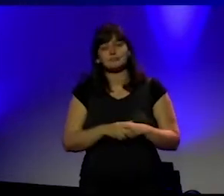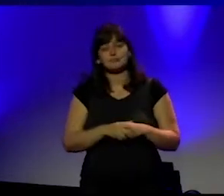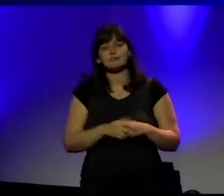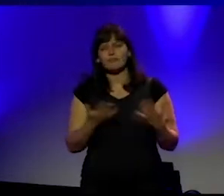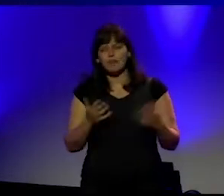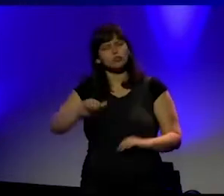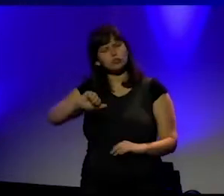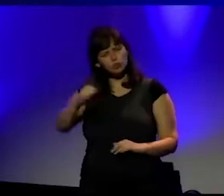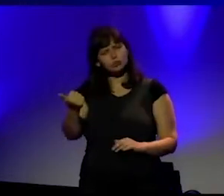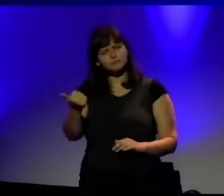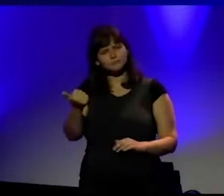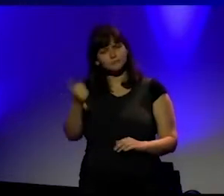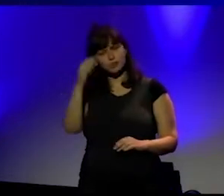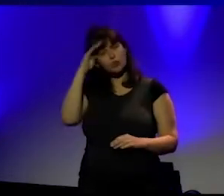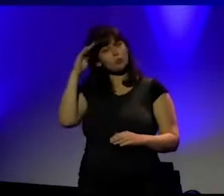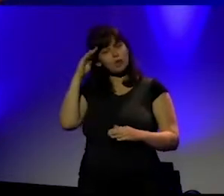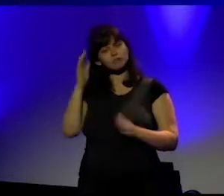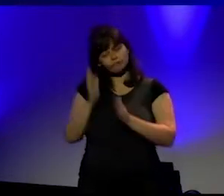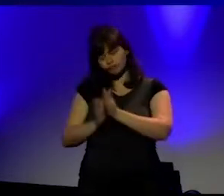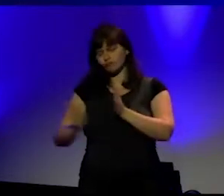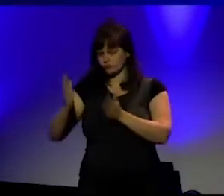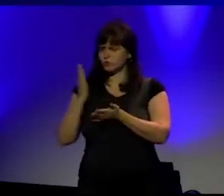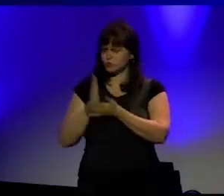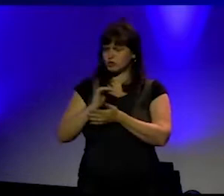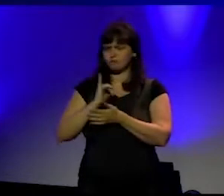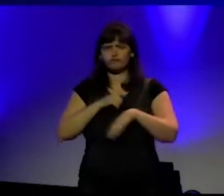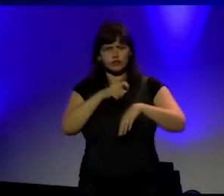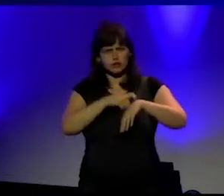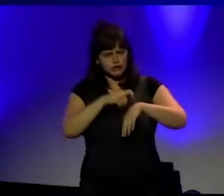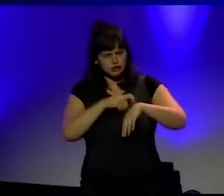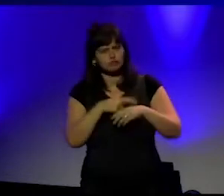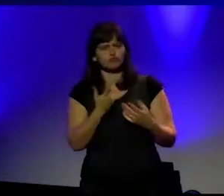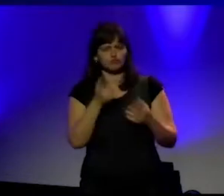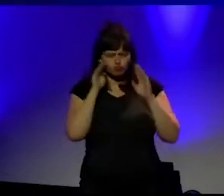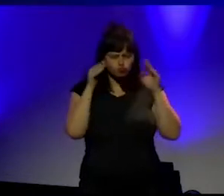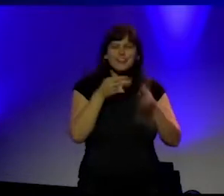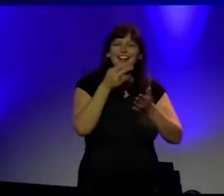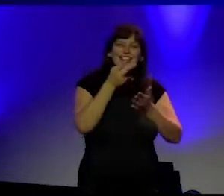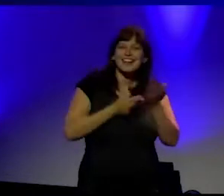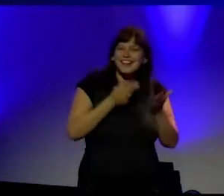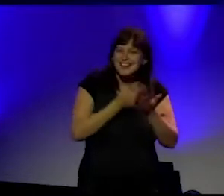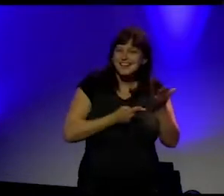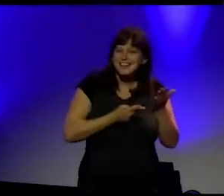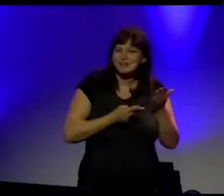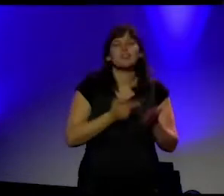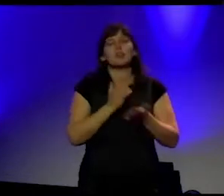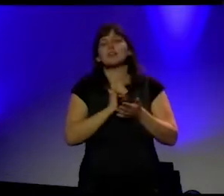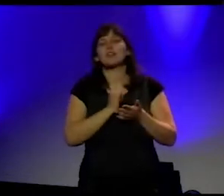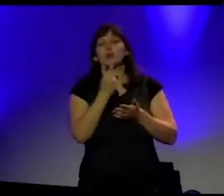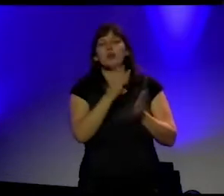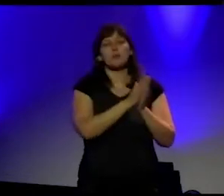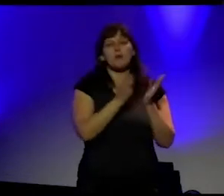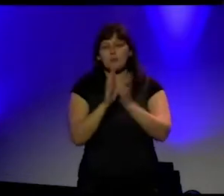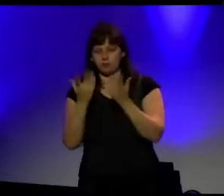En toch heb ik tijdens die zomer de tijd genomen en gevonden om wat te lezen. En er zijn twee titels die me echt wel zullen